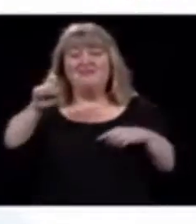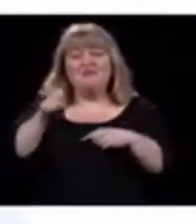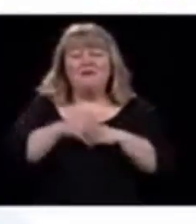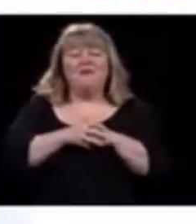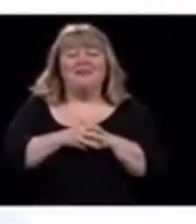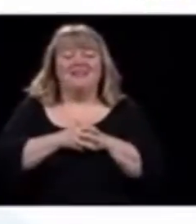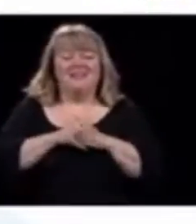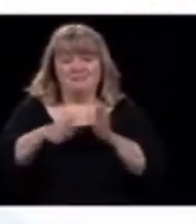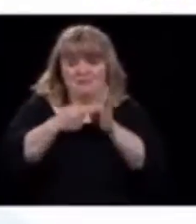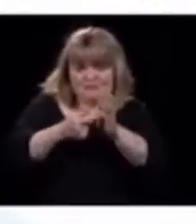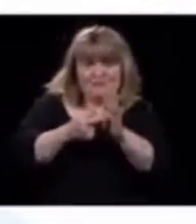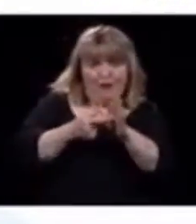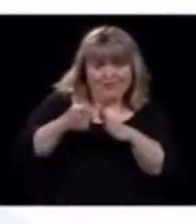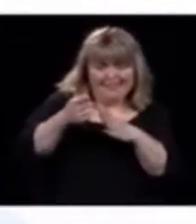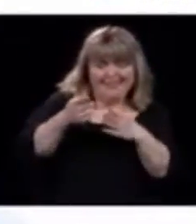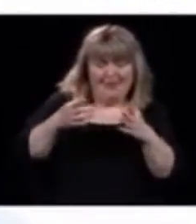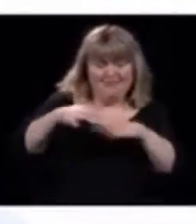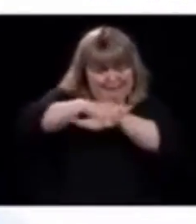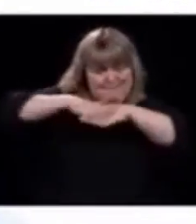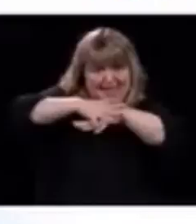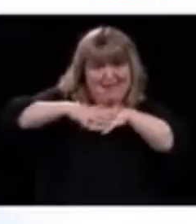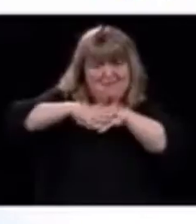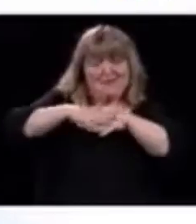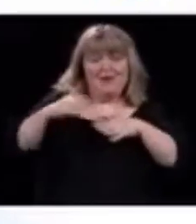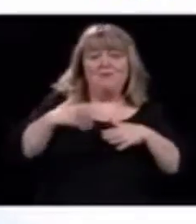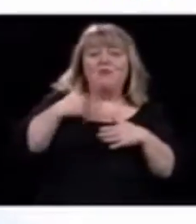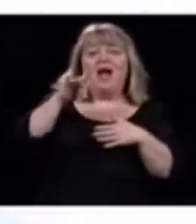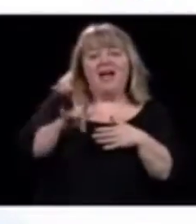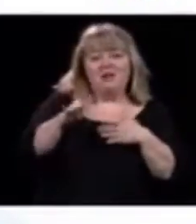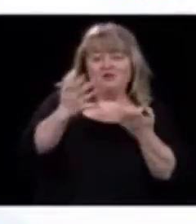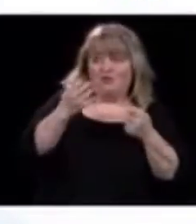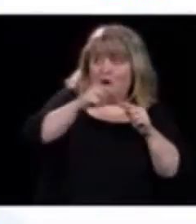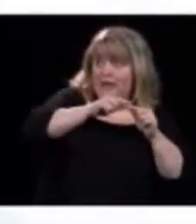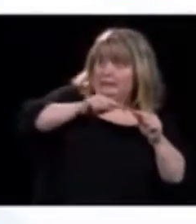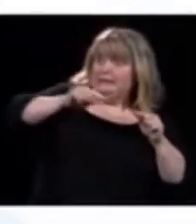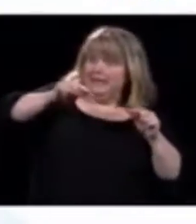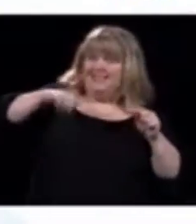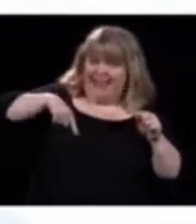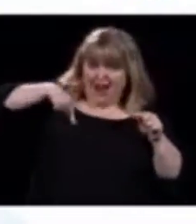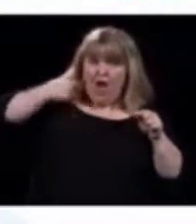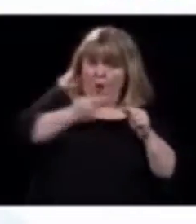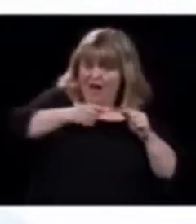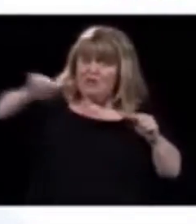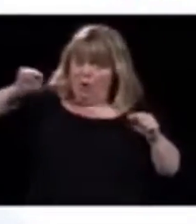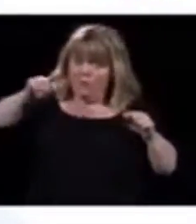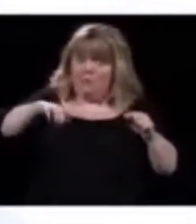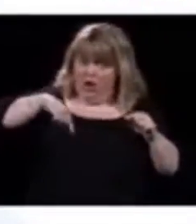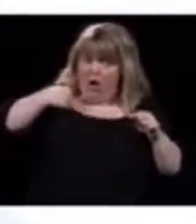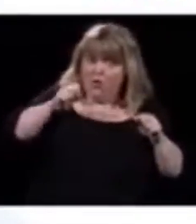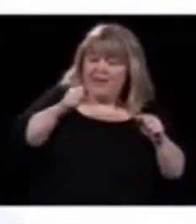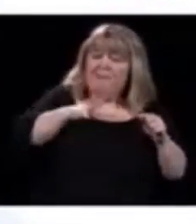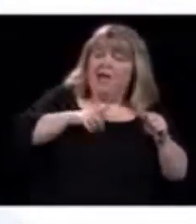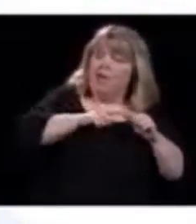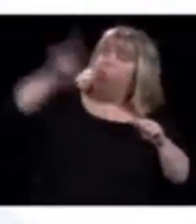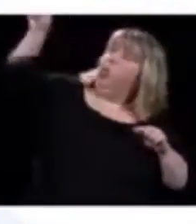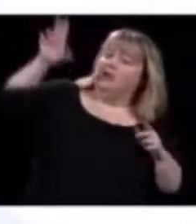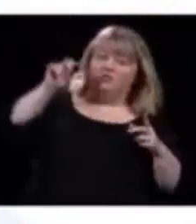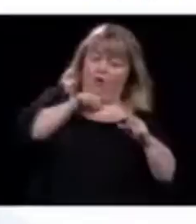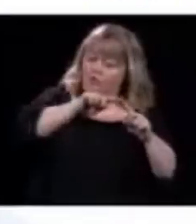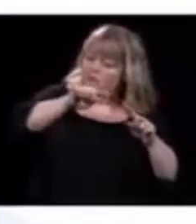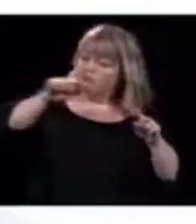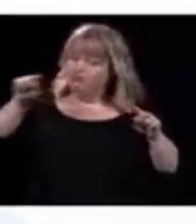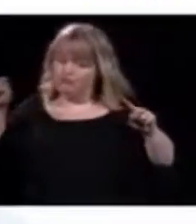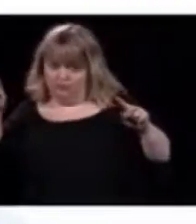que c'est une courbe dont on étire. Elle dure plus longtemps, elle est fatigante parce qu dure plus longtemps, mais elle moins forte. Puis